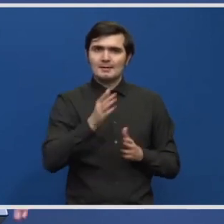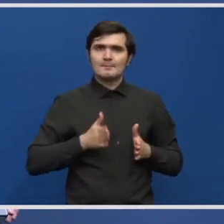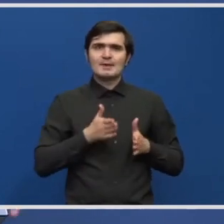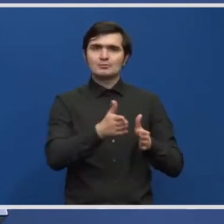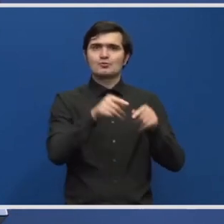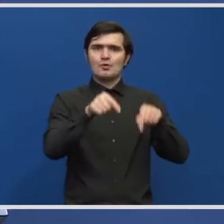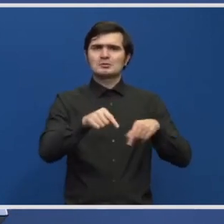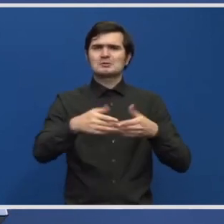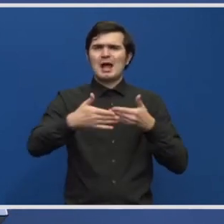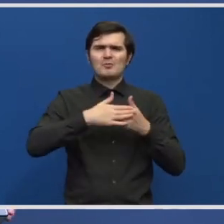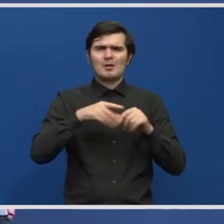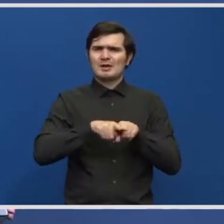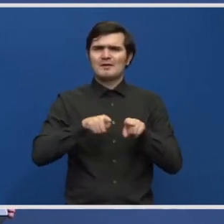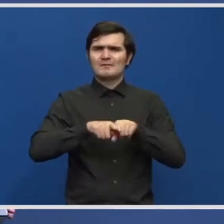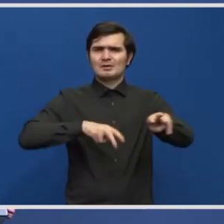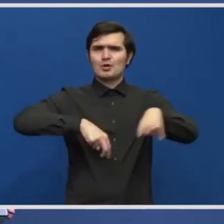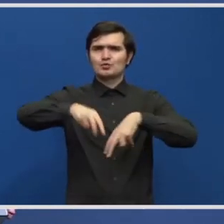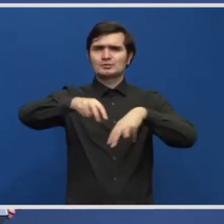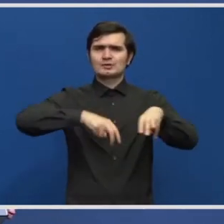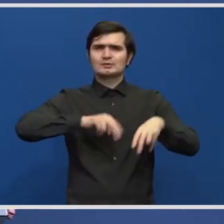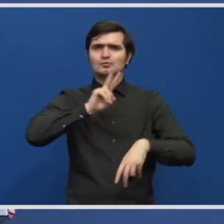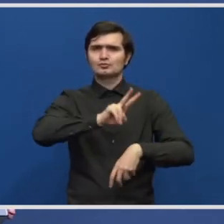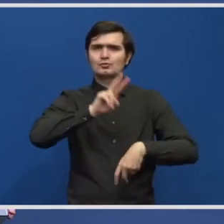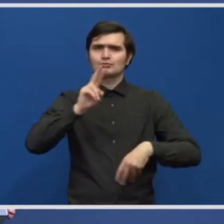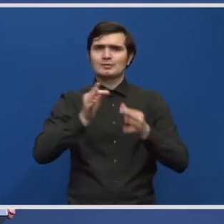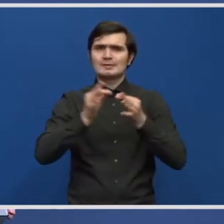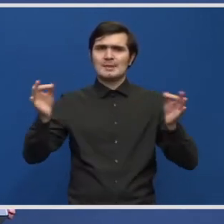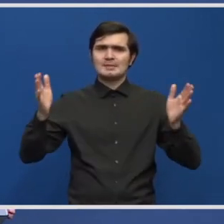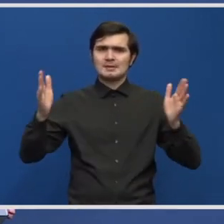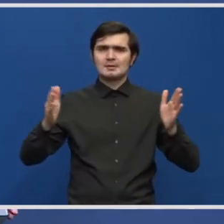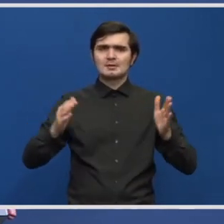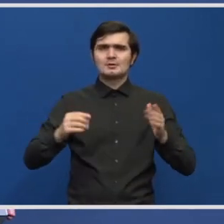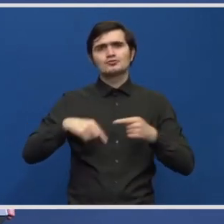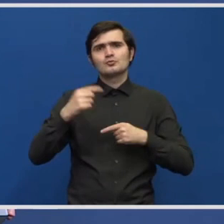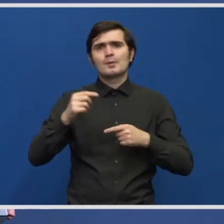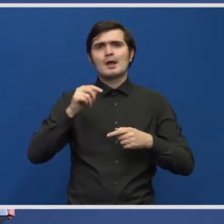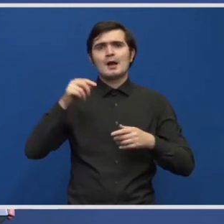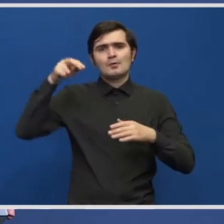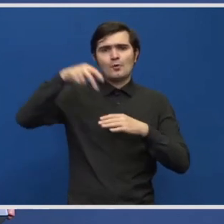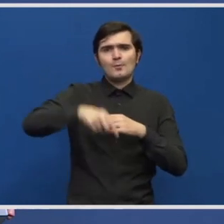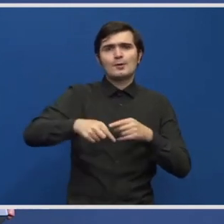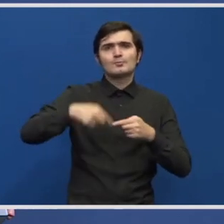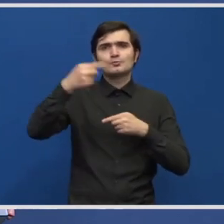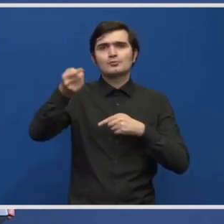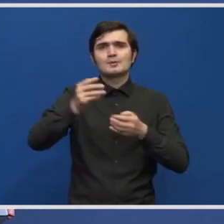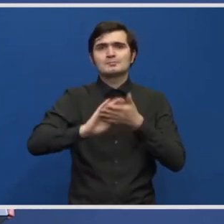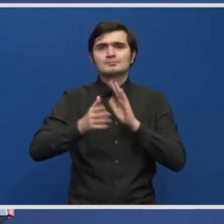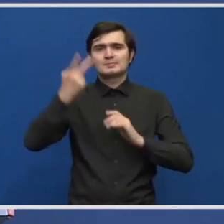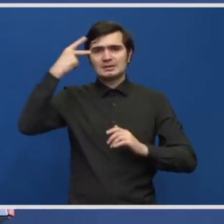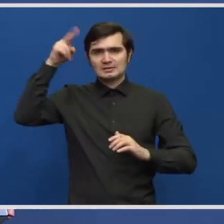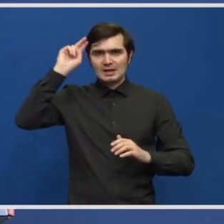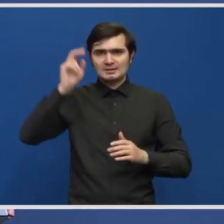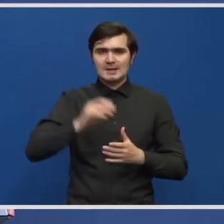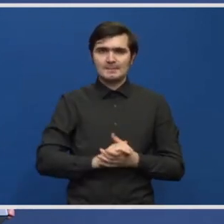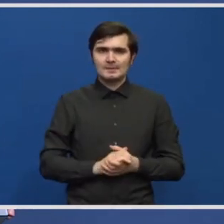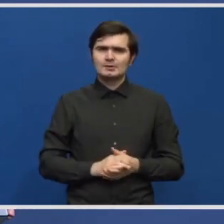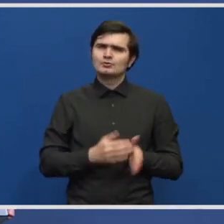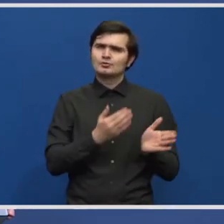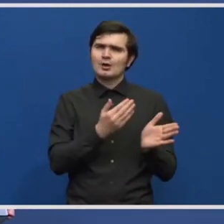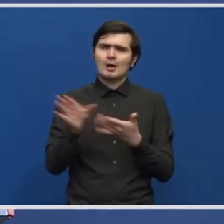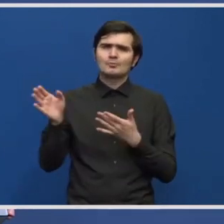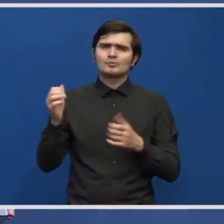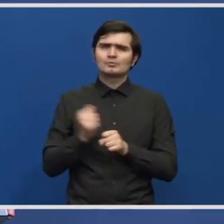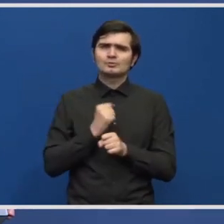care e aproape ca autostradă, platformă de 22 de metri în loc 26 și coborâm după Zlatina. A început să lucreze și la lotul 3, care e în